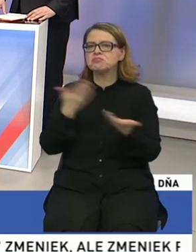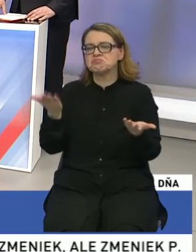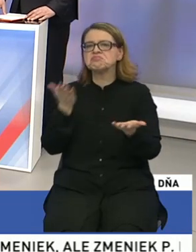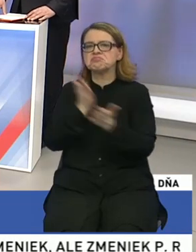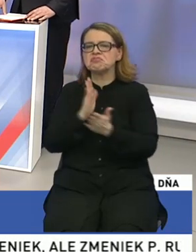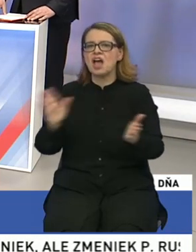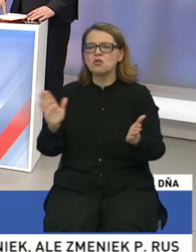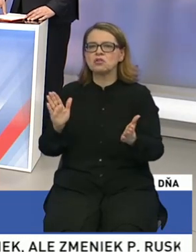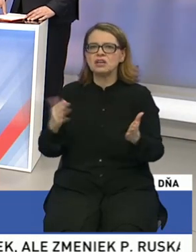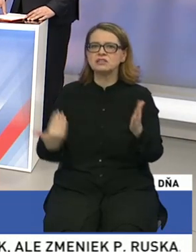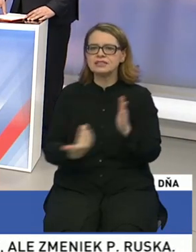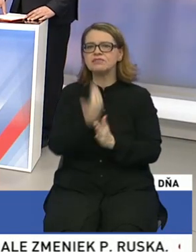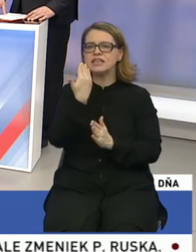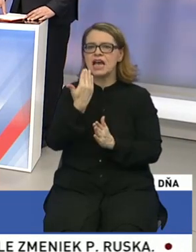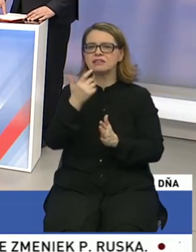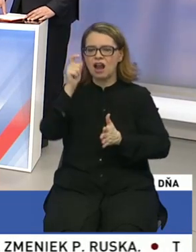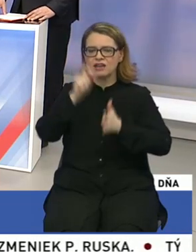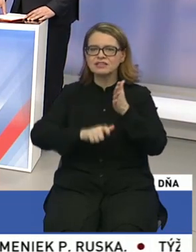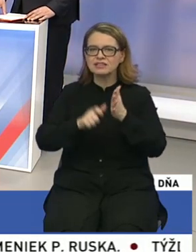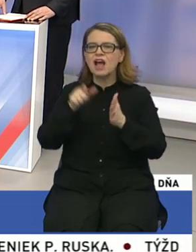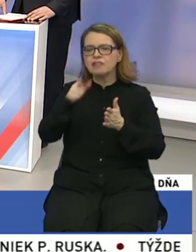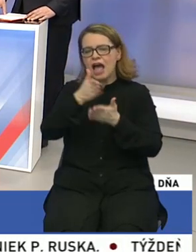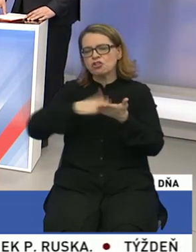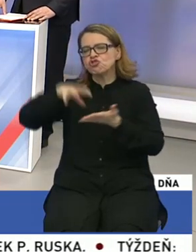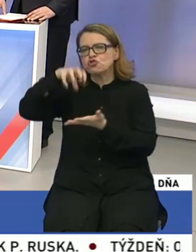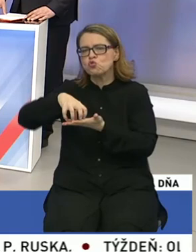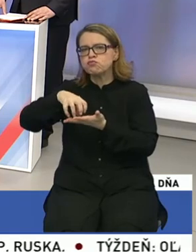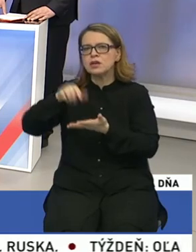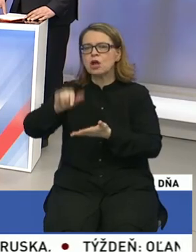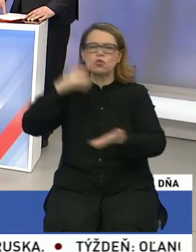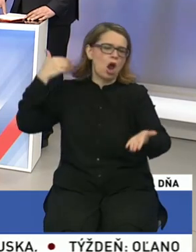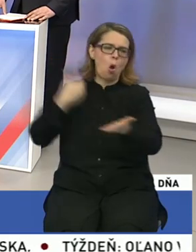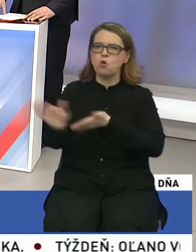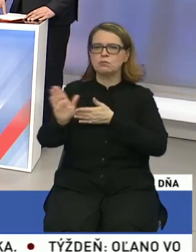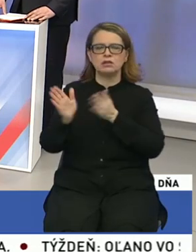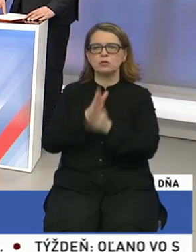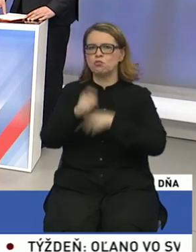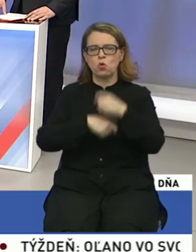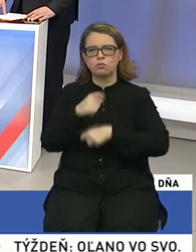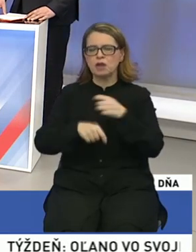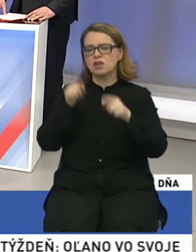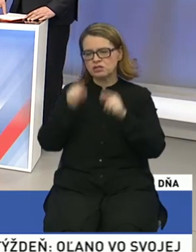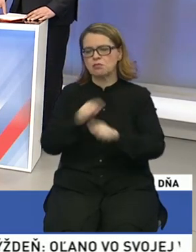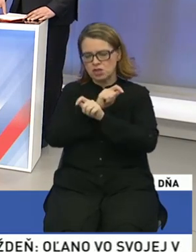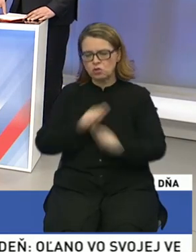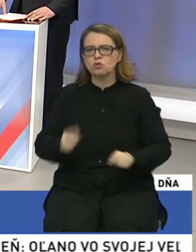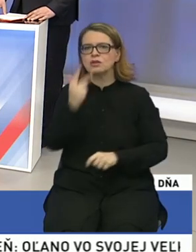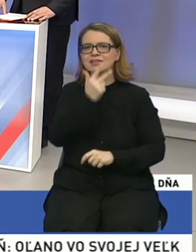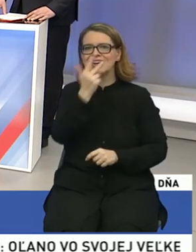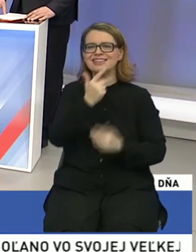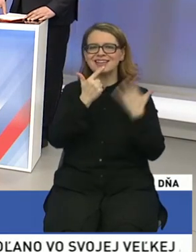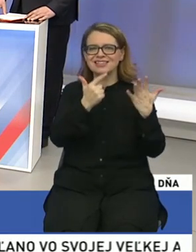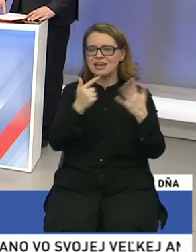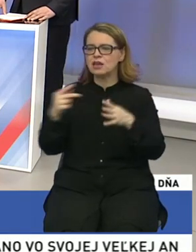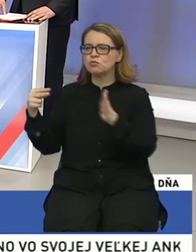zvyťazila strana, teda časť, ktorá odmietala tú spoluprácu. A tam sa rozhodlo 37 k 5 tým,